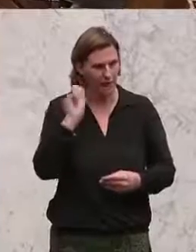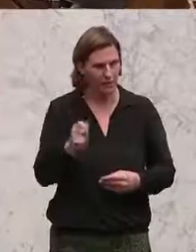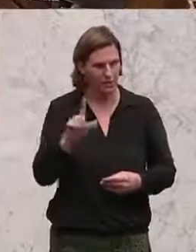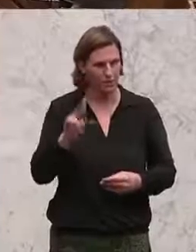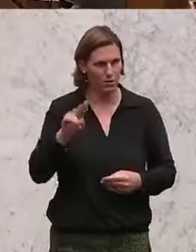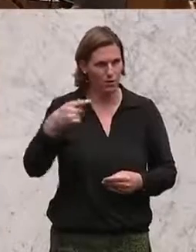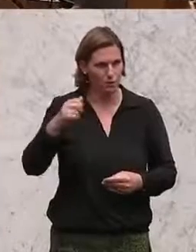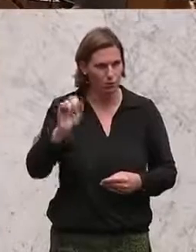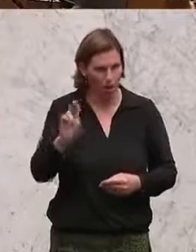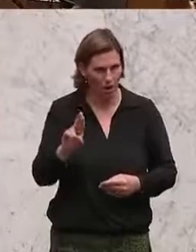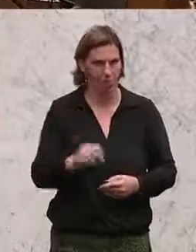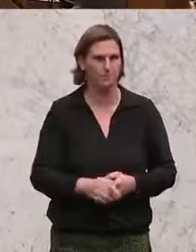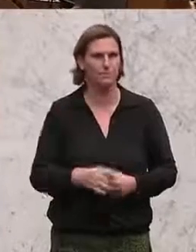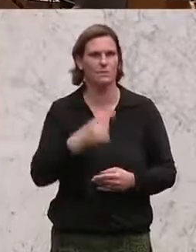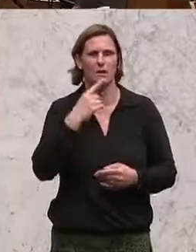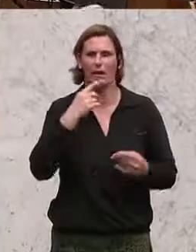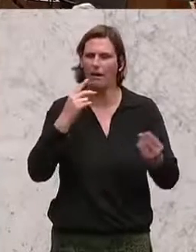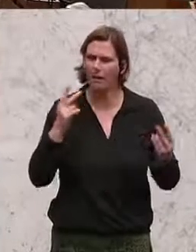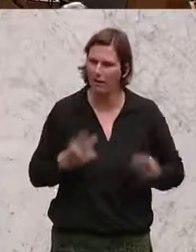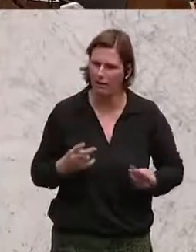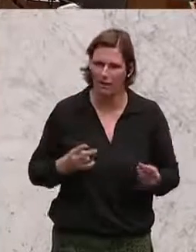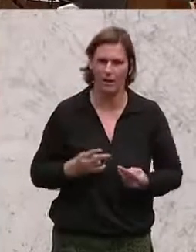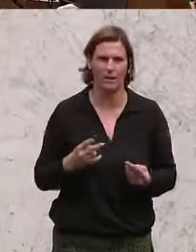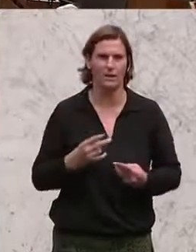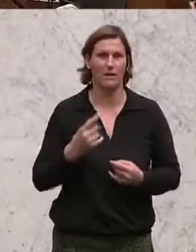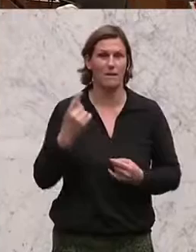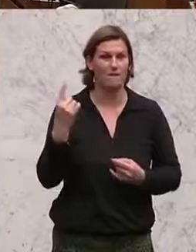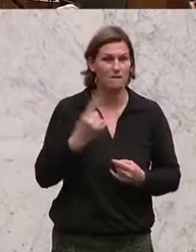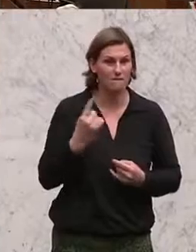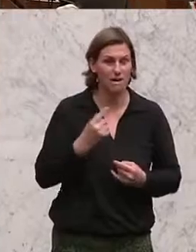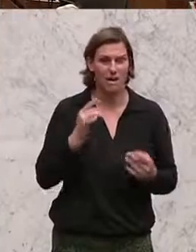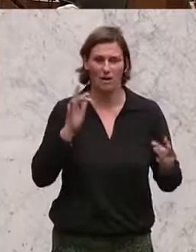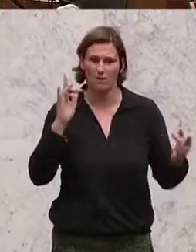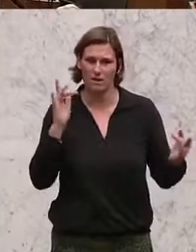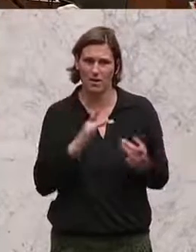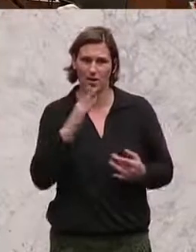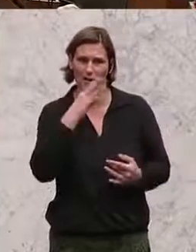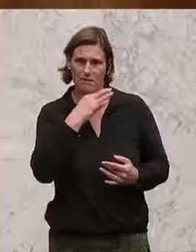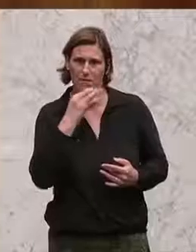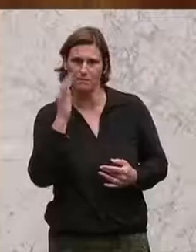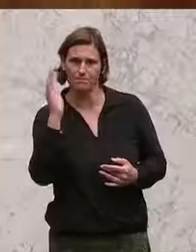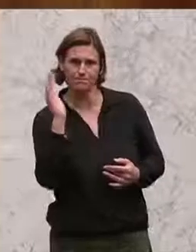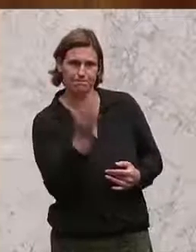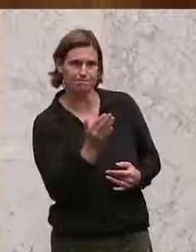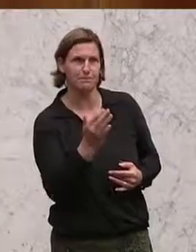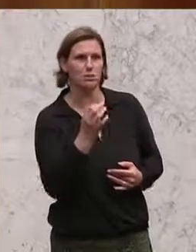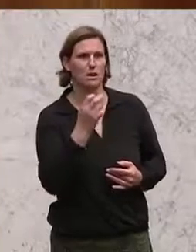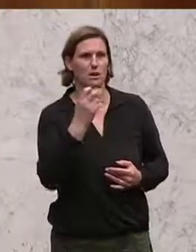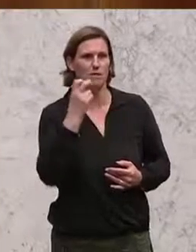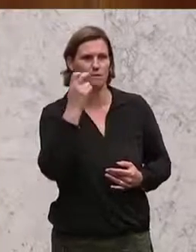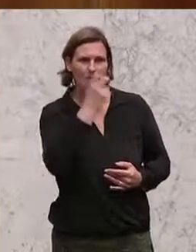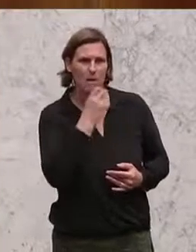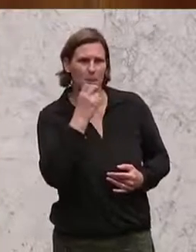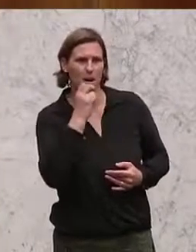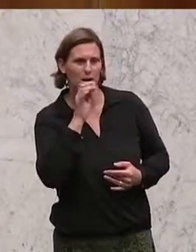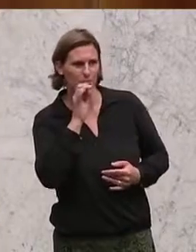Ganz egal, wer die Hand gegen Frauen erhebt oder verbale Gewalt gegen Frauen ausübt, ganz